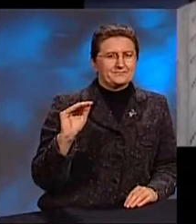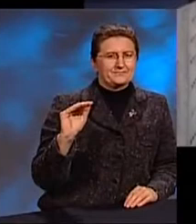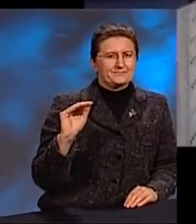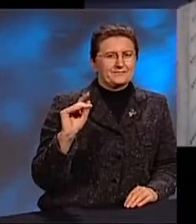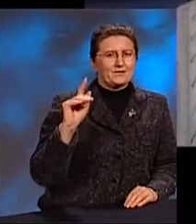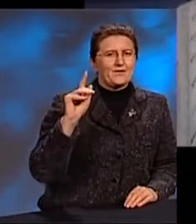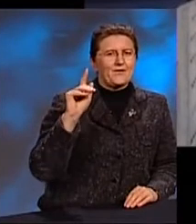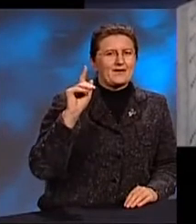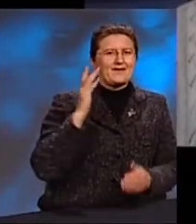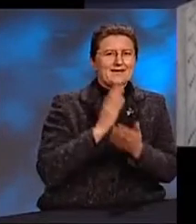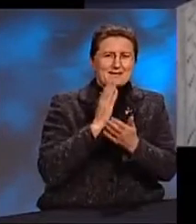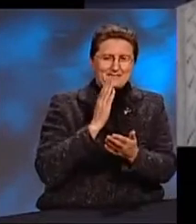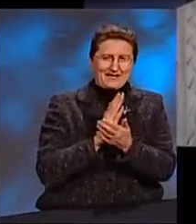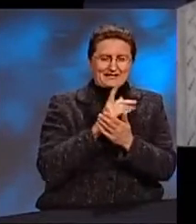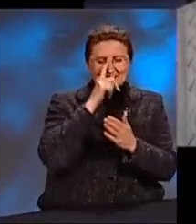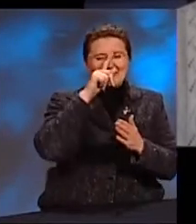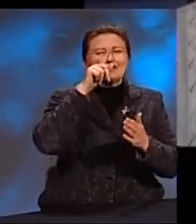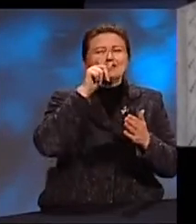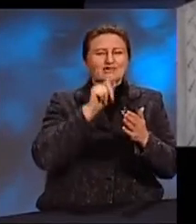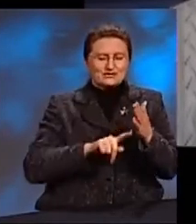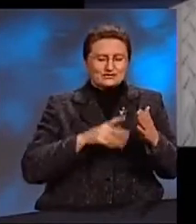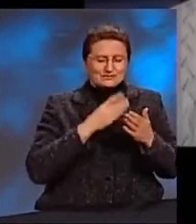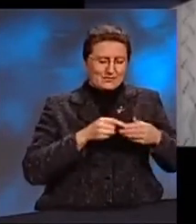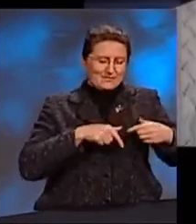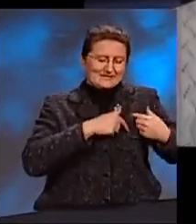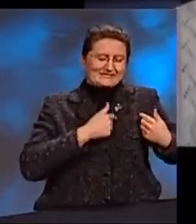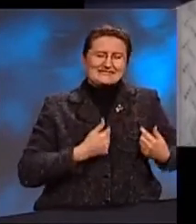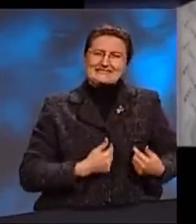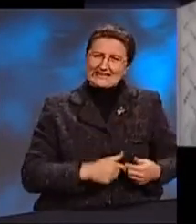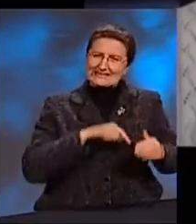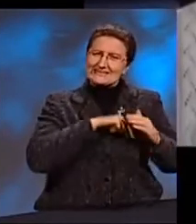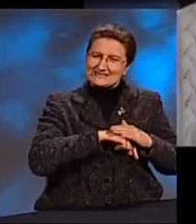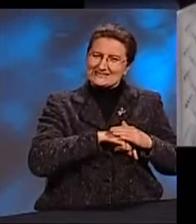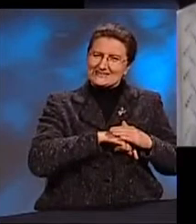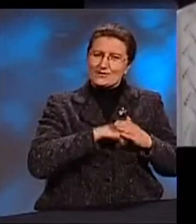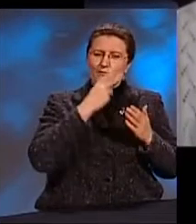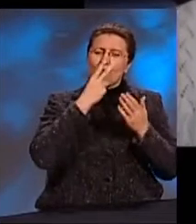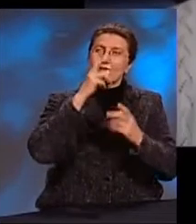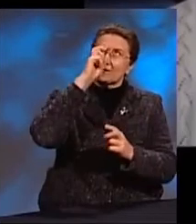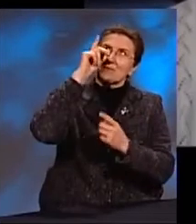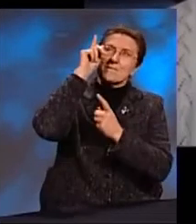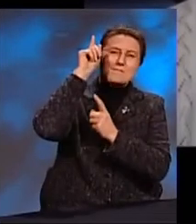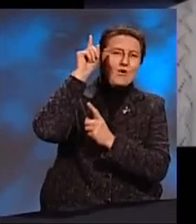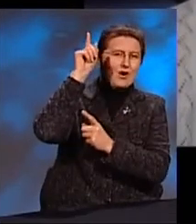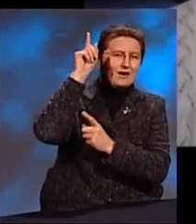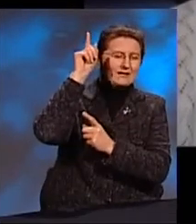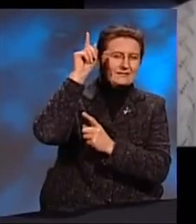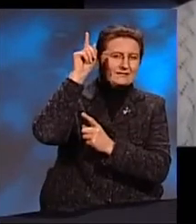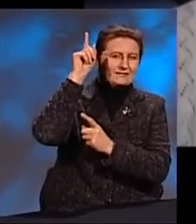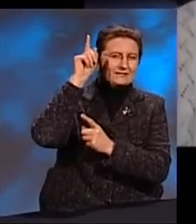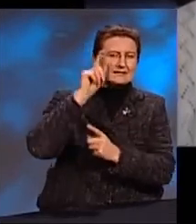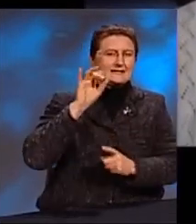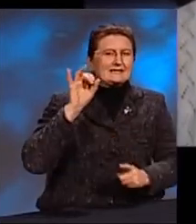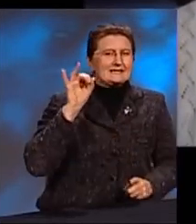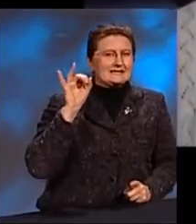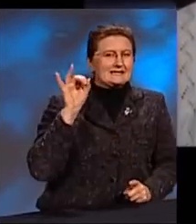Он имел эту надежду в сердце Надежду увидеть Бога И